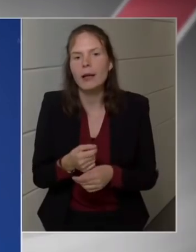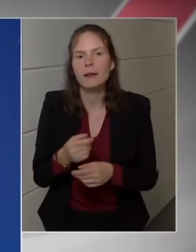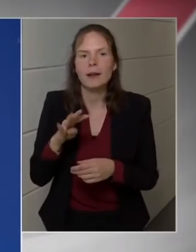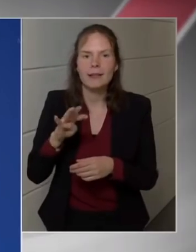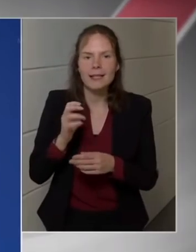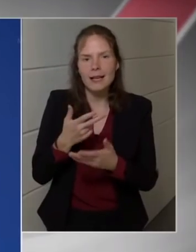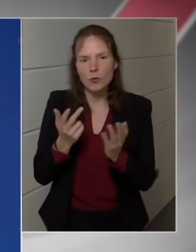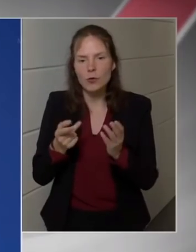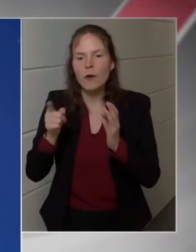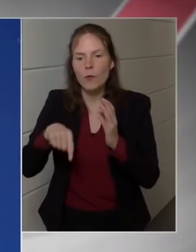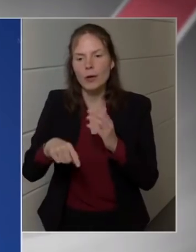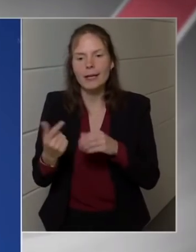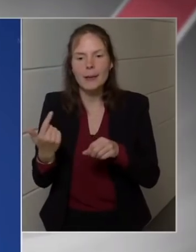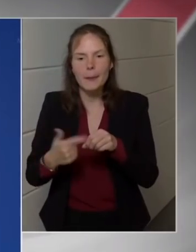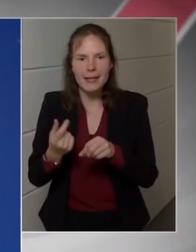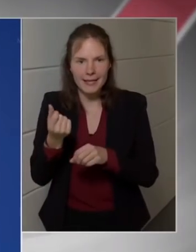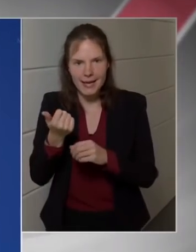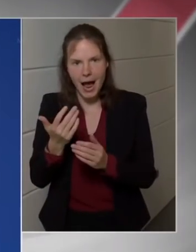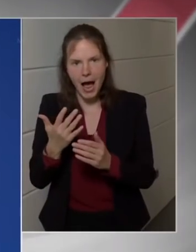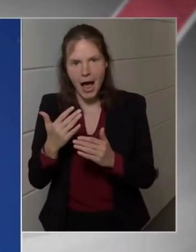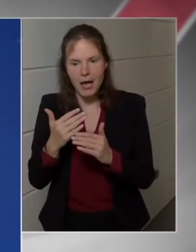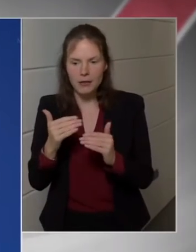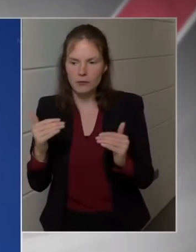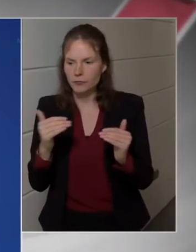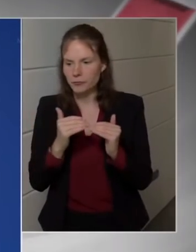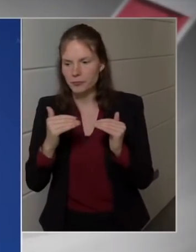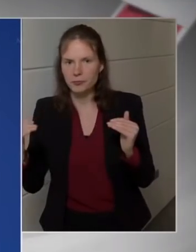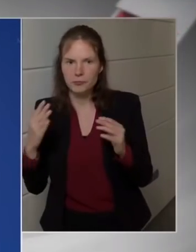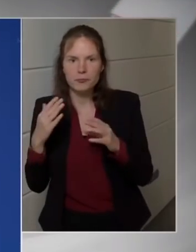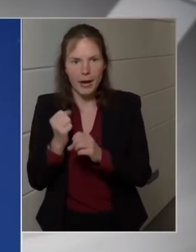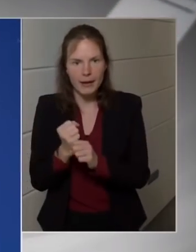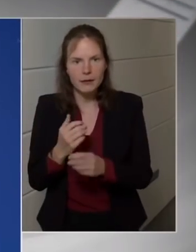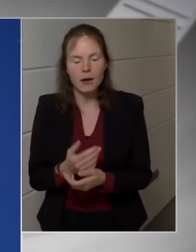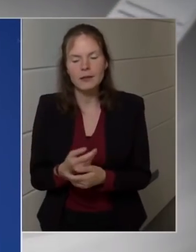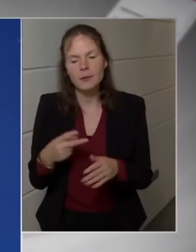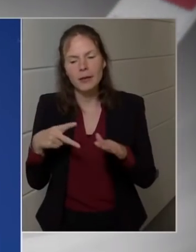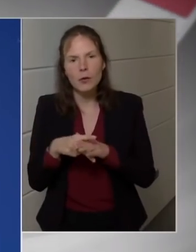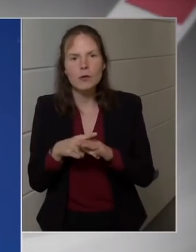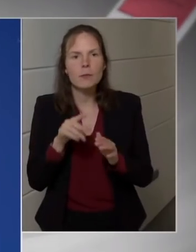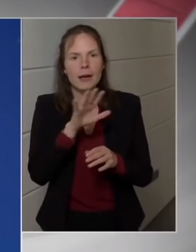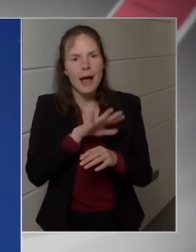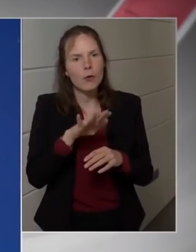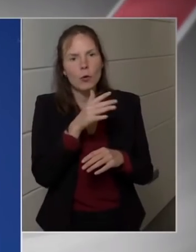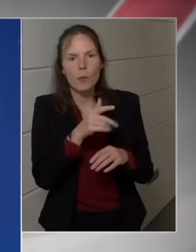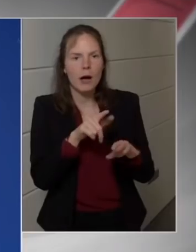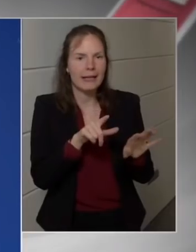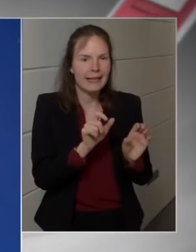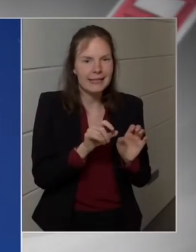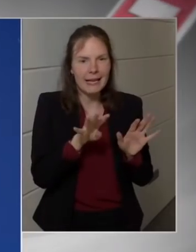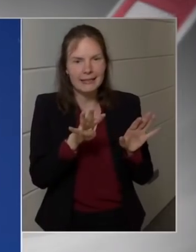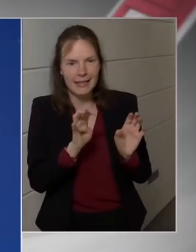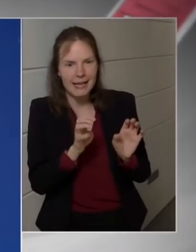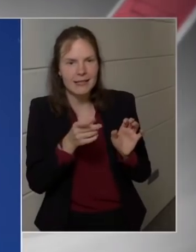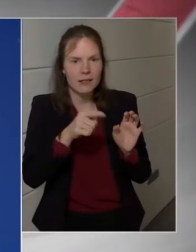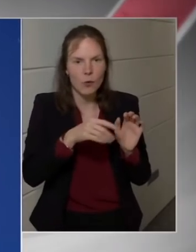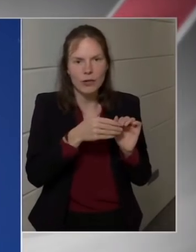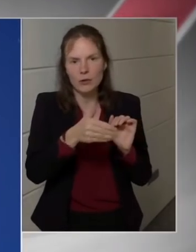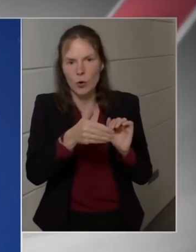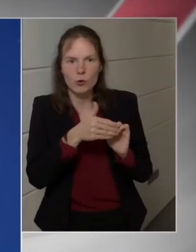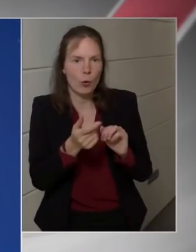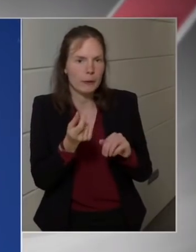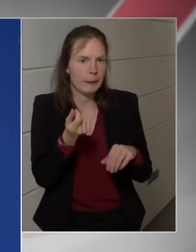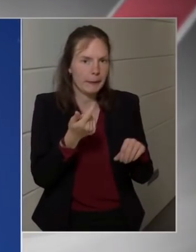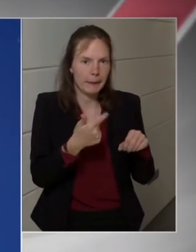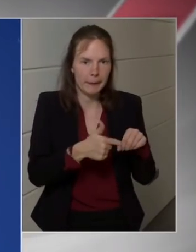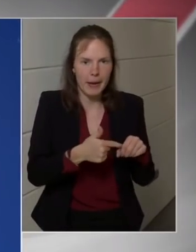Magyarország képes többnyire éppen az extra profit adóknak köszönhetően a 480 forintos benzin és